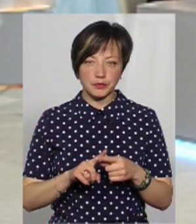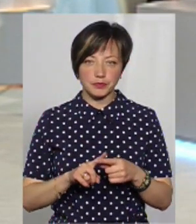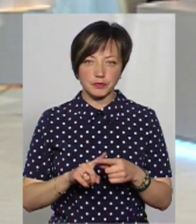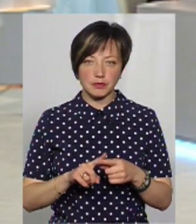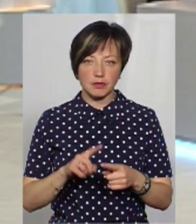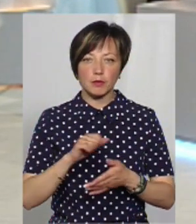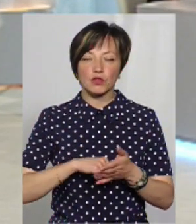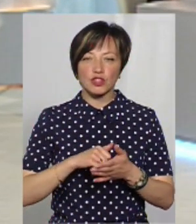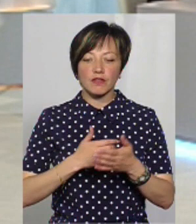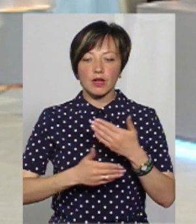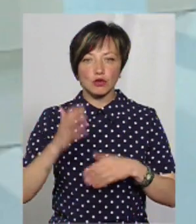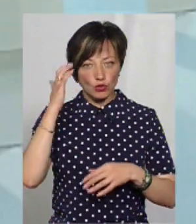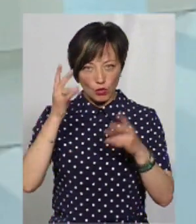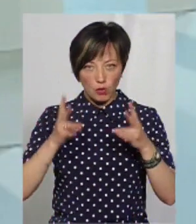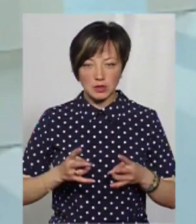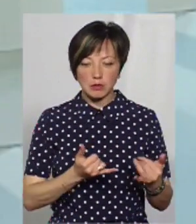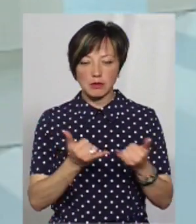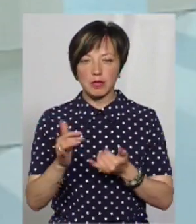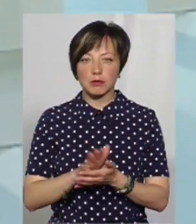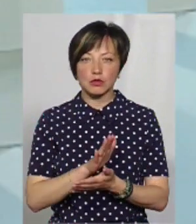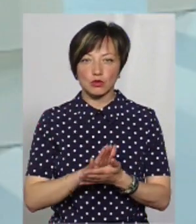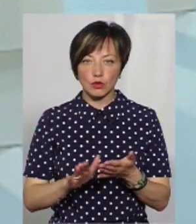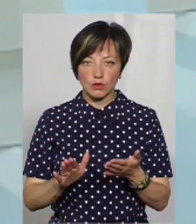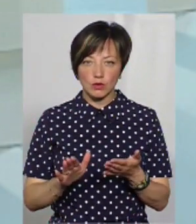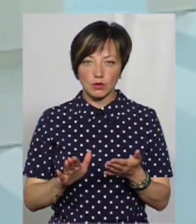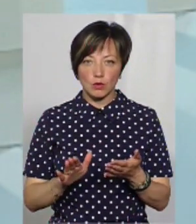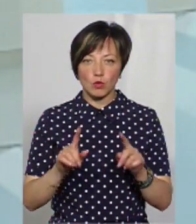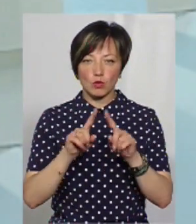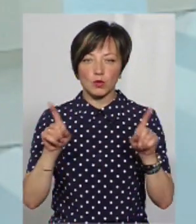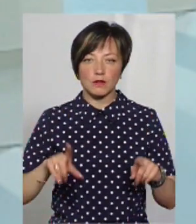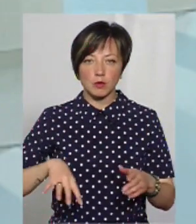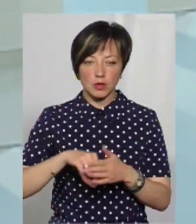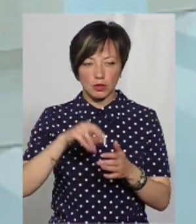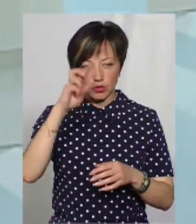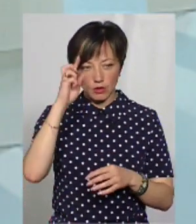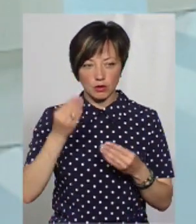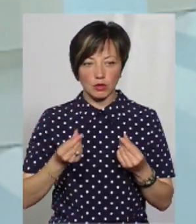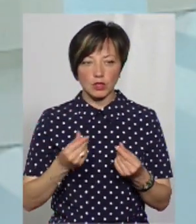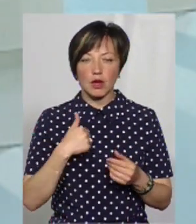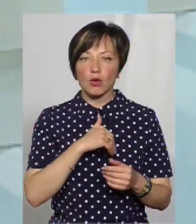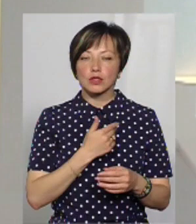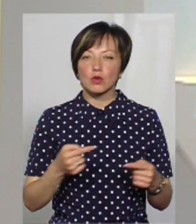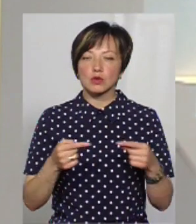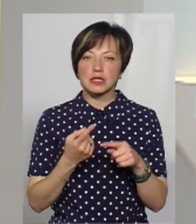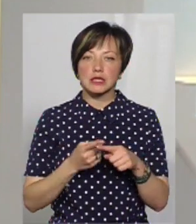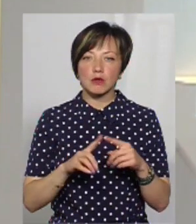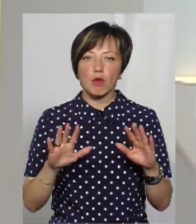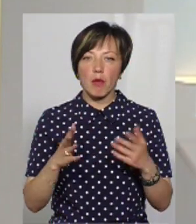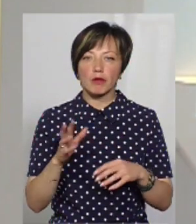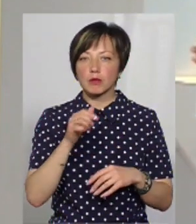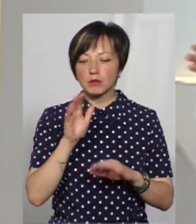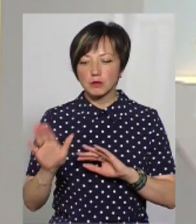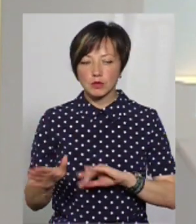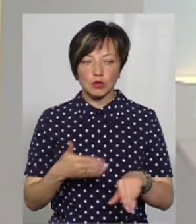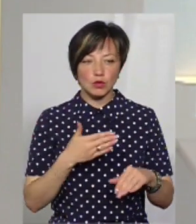Чорнобильської катастрофи, вони забезпечуються безкоштовно путівками за державний кошт. Я чого хотіла уточнити цей момент, тому що